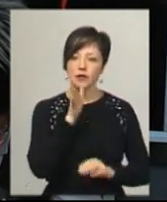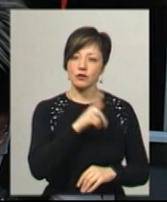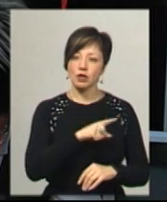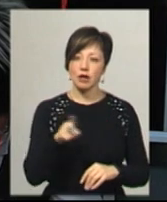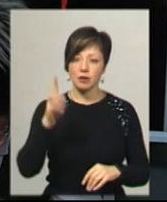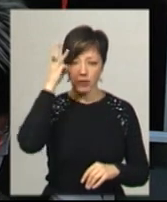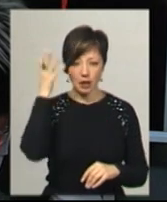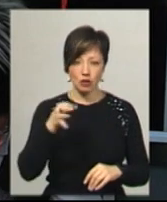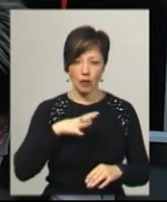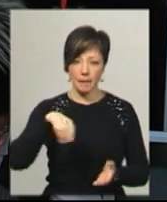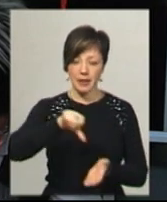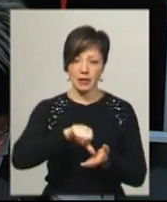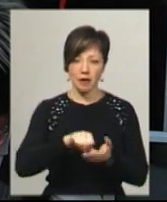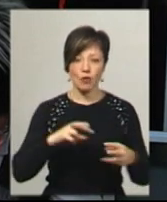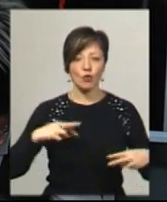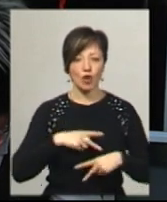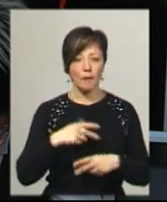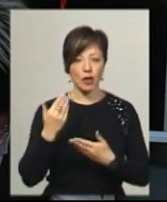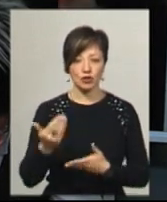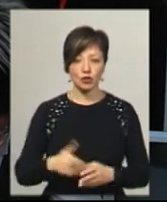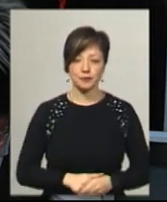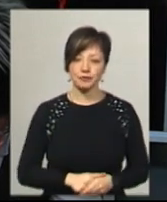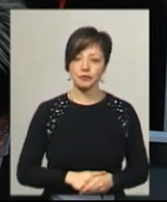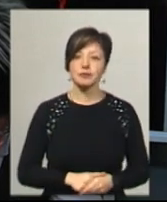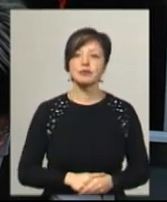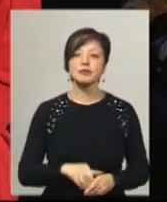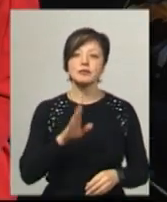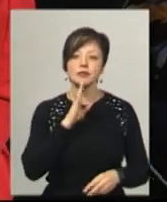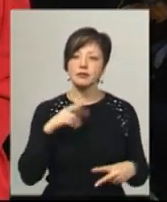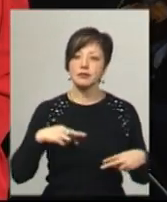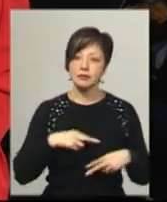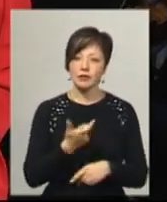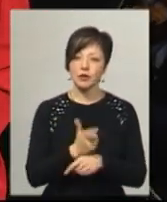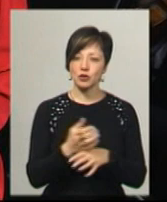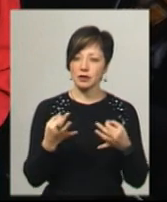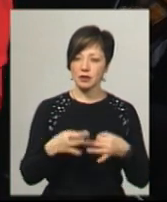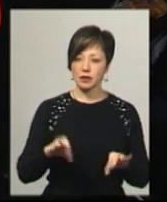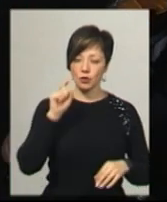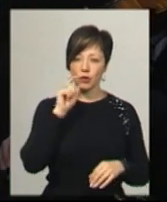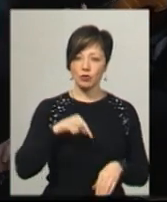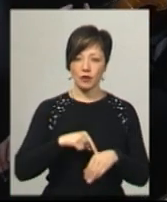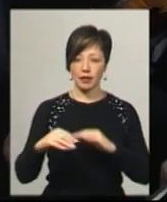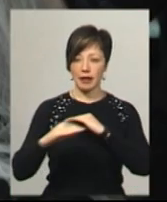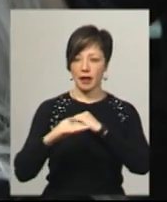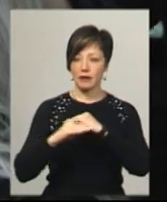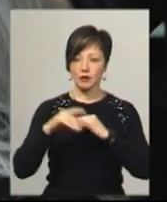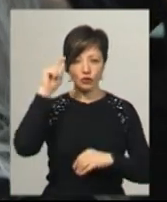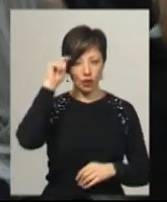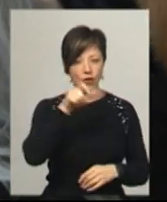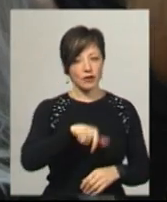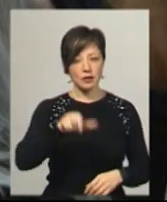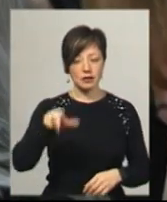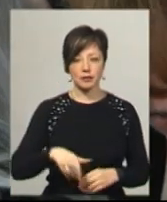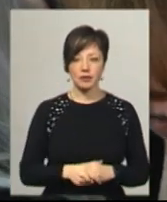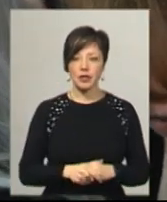Хмельниччина була представлена в Будапешті. За її словами, угорки емансипованіші від українок. Вони почуваються на рівні з чоловіками. Ольга